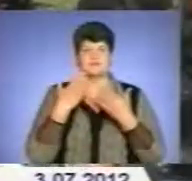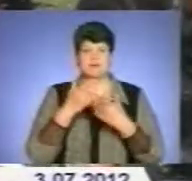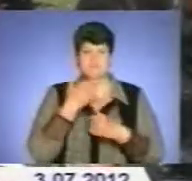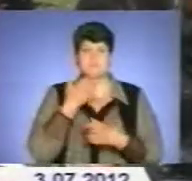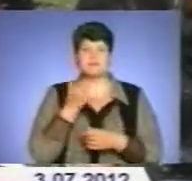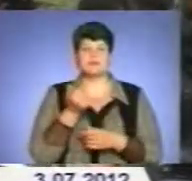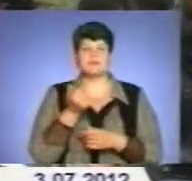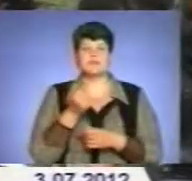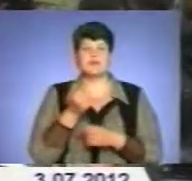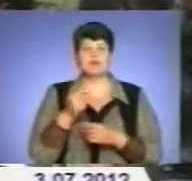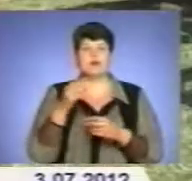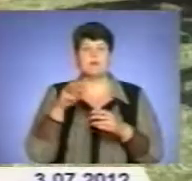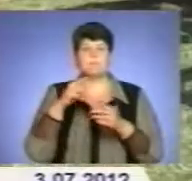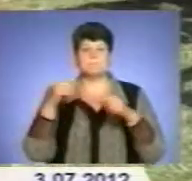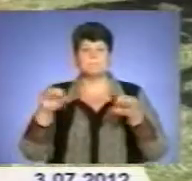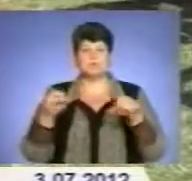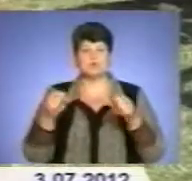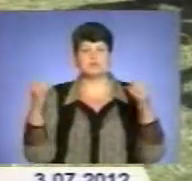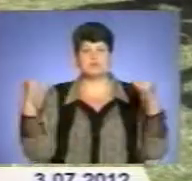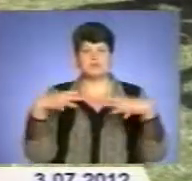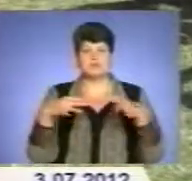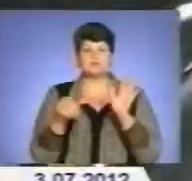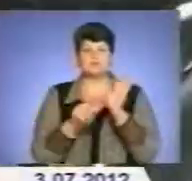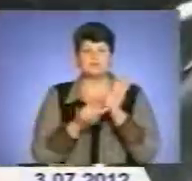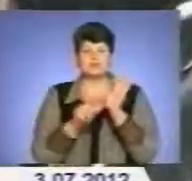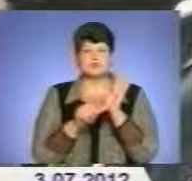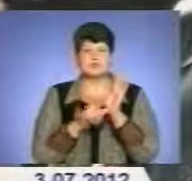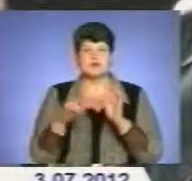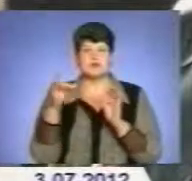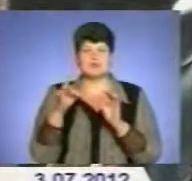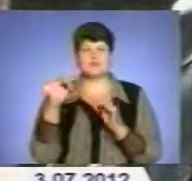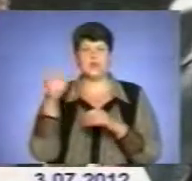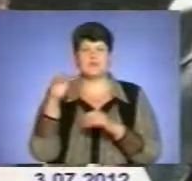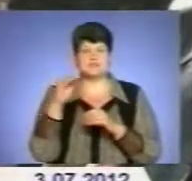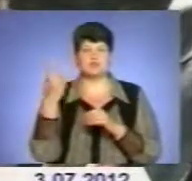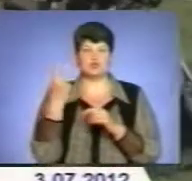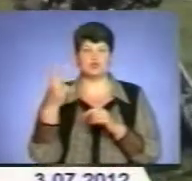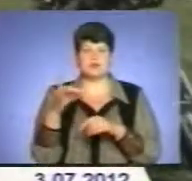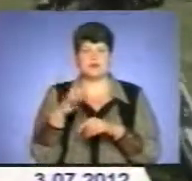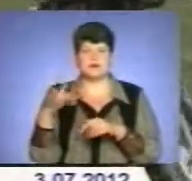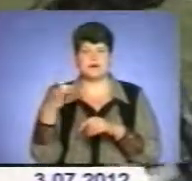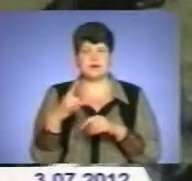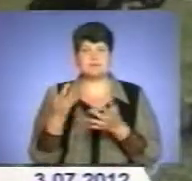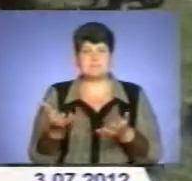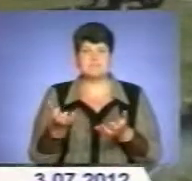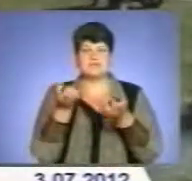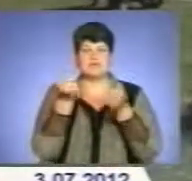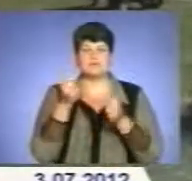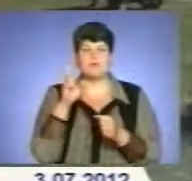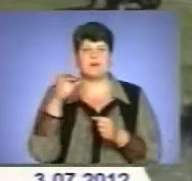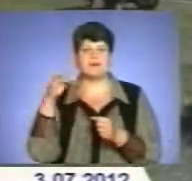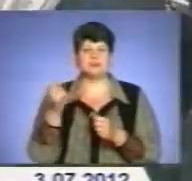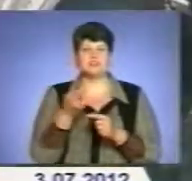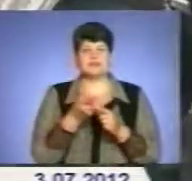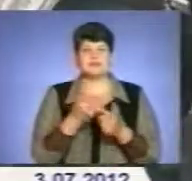Мотозліт у Кременці відбувся в шосте, офіційно в друге. Президент фонду Галичина Волинь Володимир Клименко підтримав байкерів через єдність